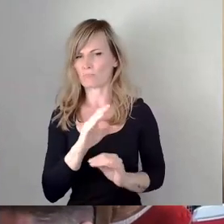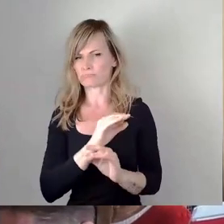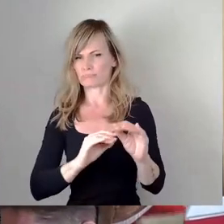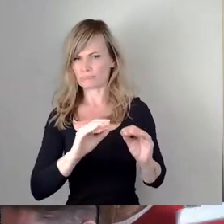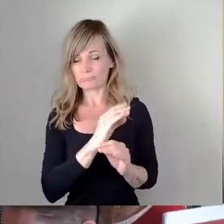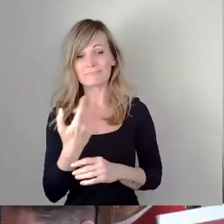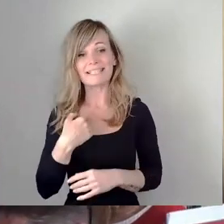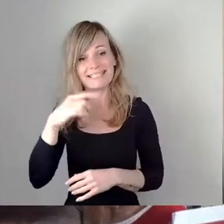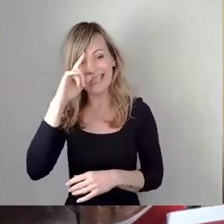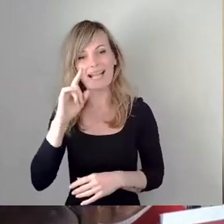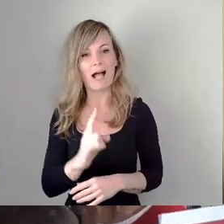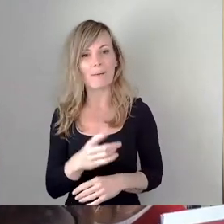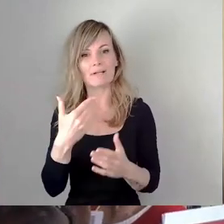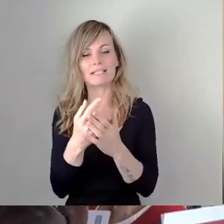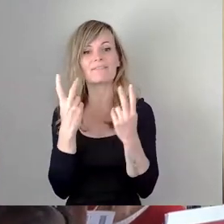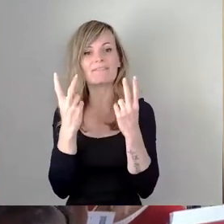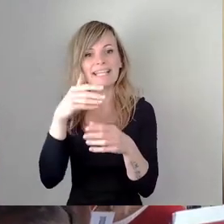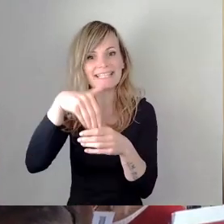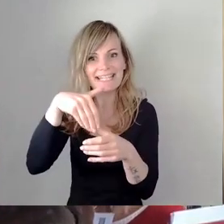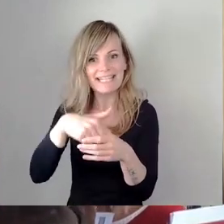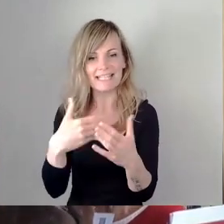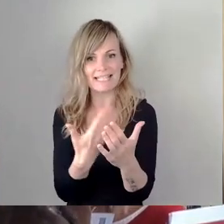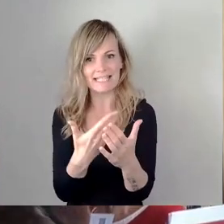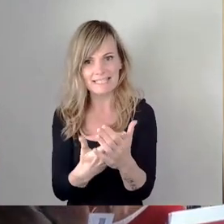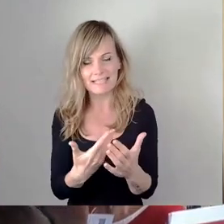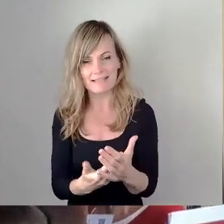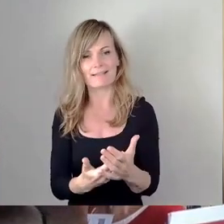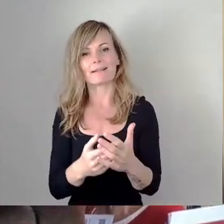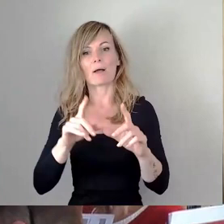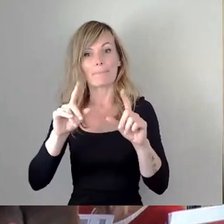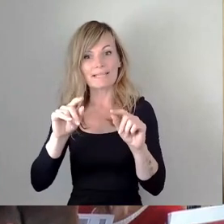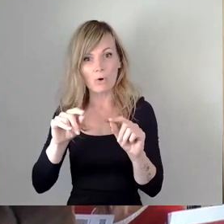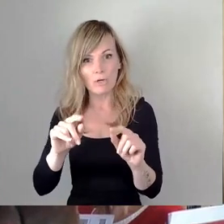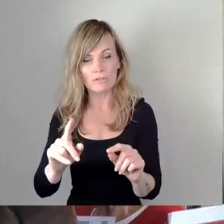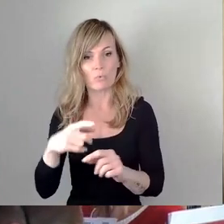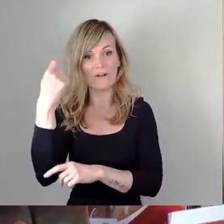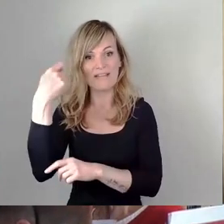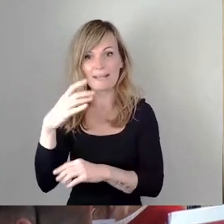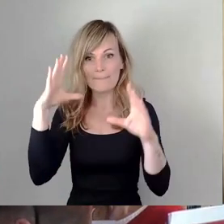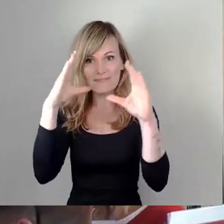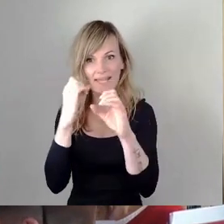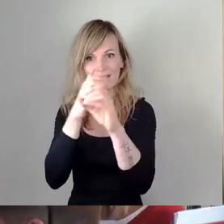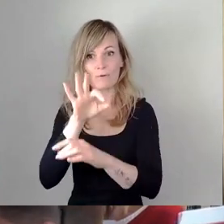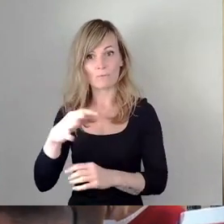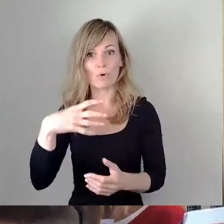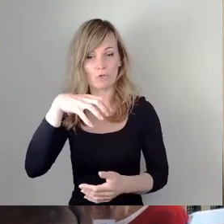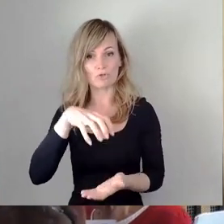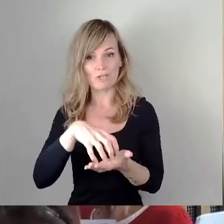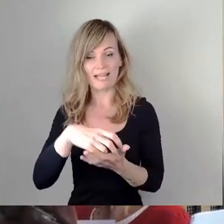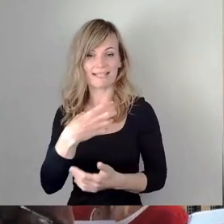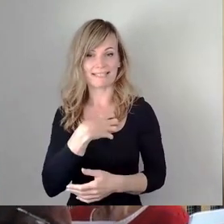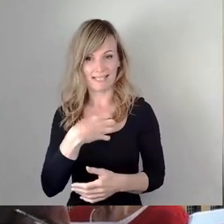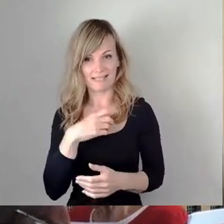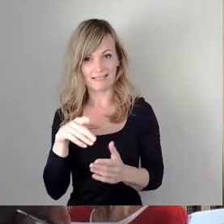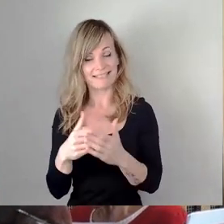angesichts der Bedeutung dieser Vorlage und angesichts der Bedeutung der Filmnächte für die Stadt Dresden es ein